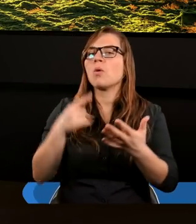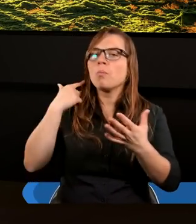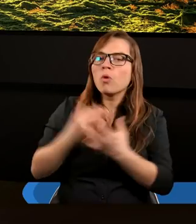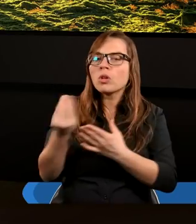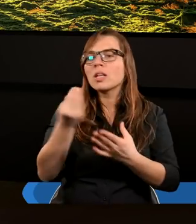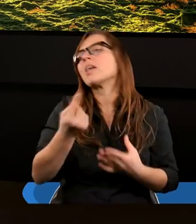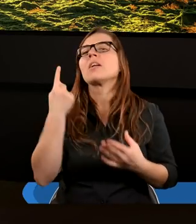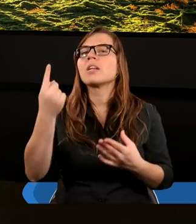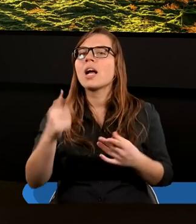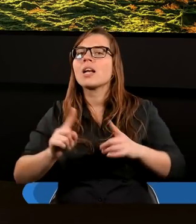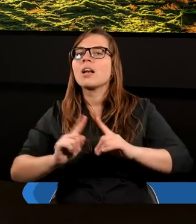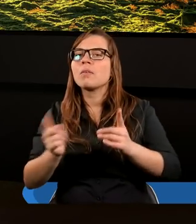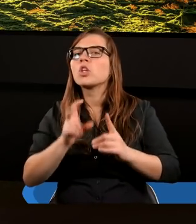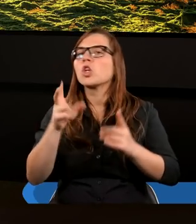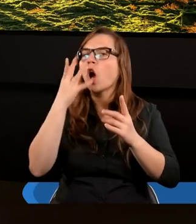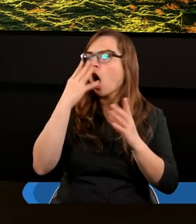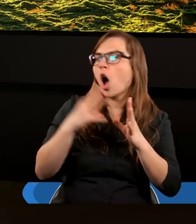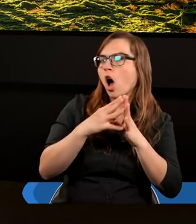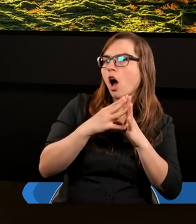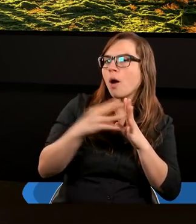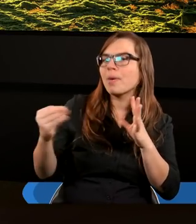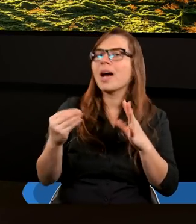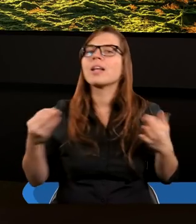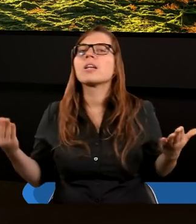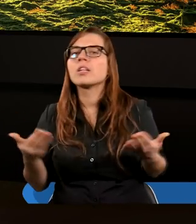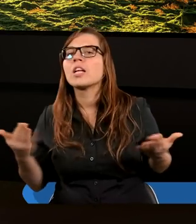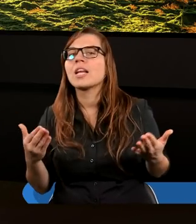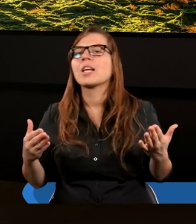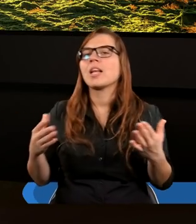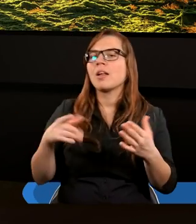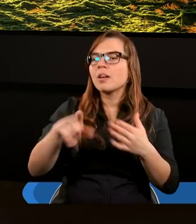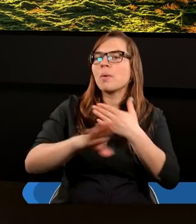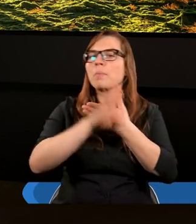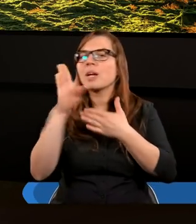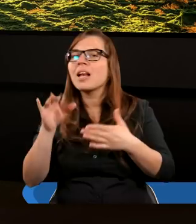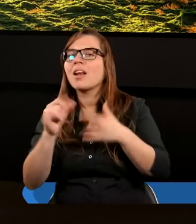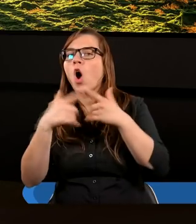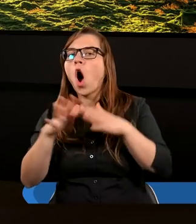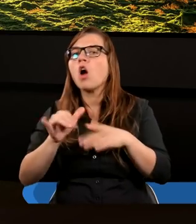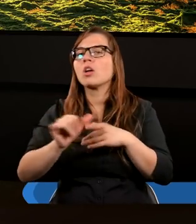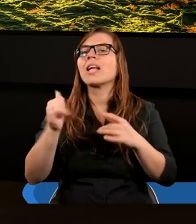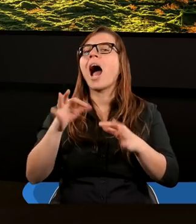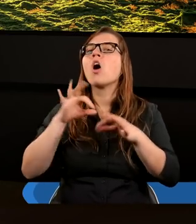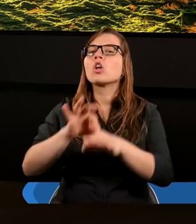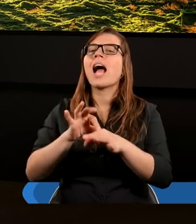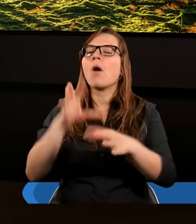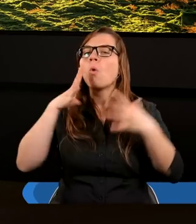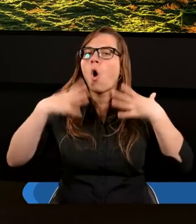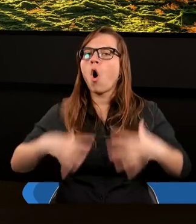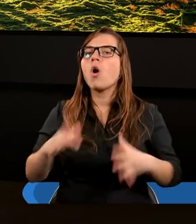się jeszcze jednym symbolem czy obrazem, gdzie w Biblii przedstawiony jest Kościół jako ciało Chrystusa.